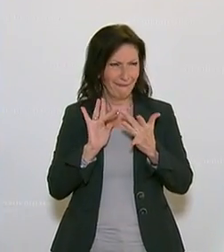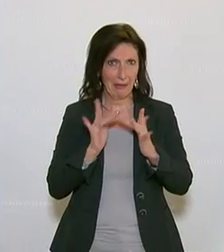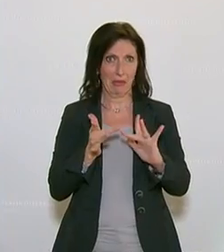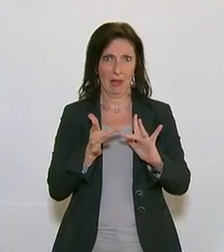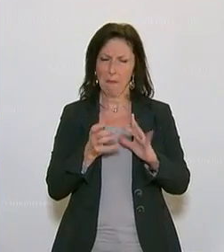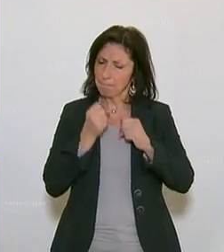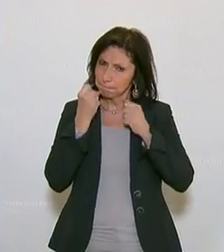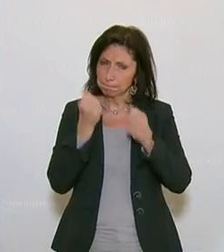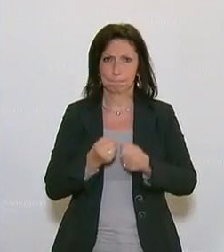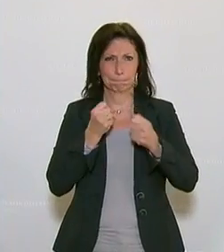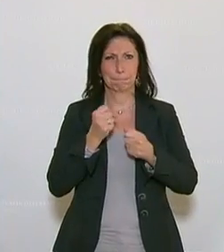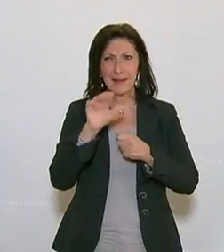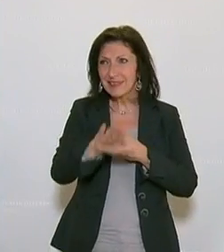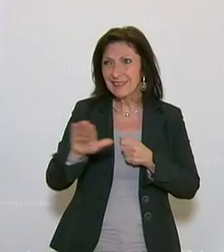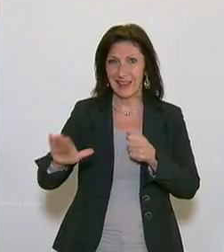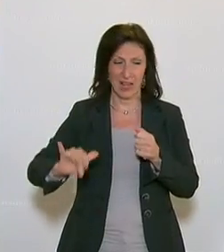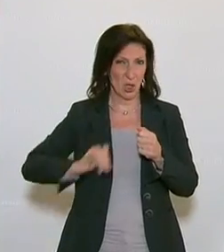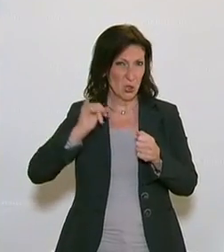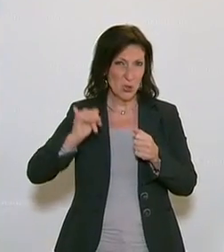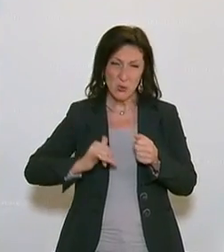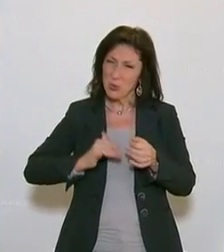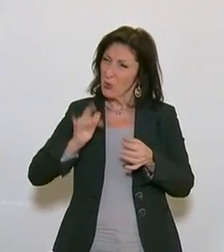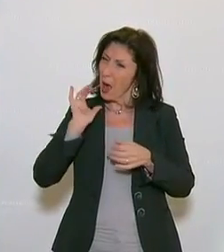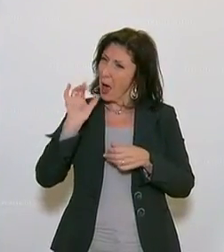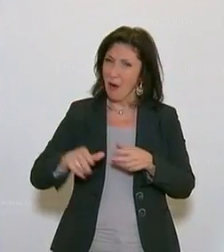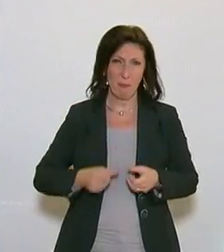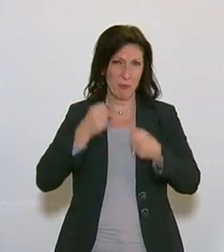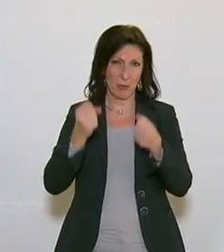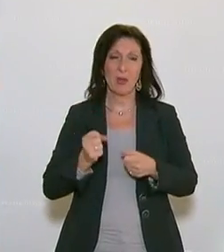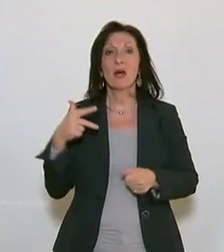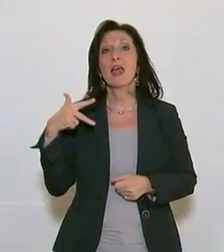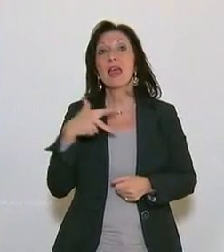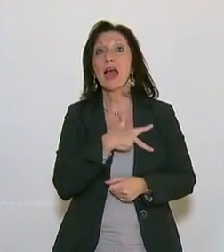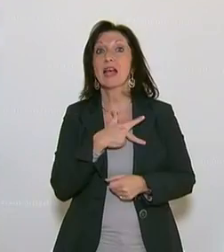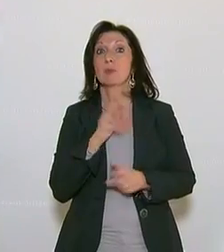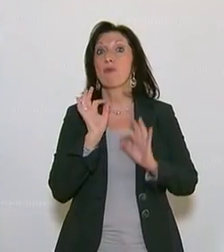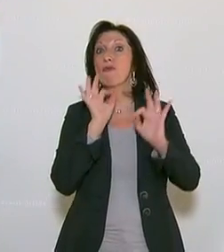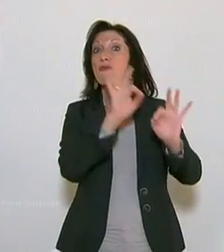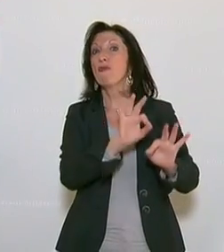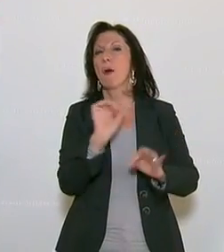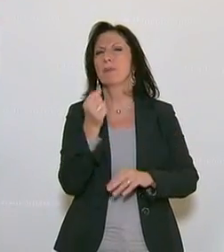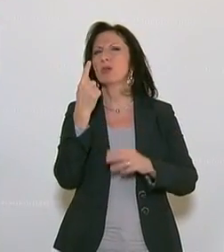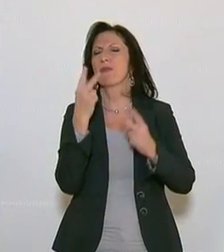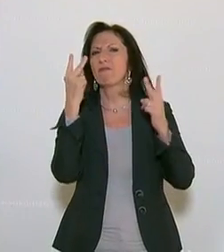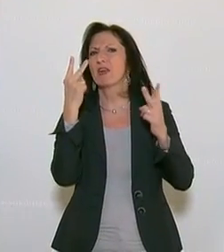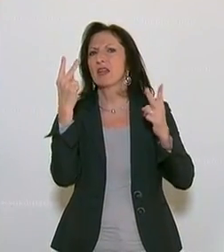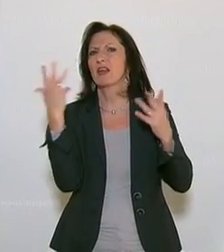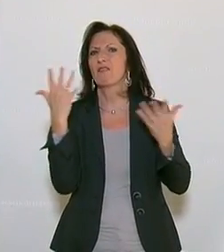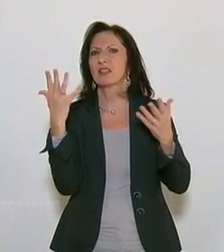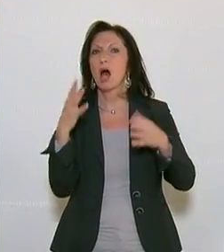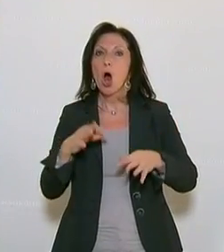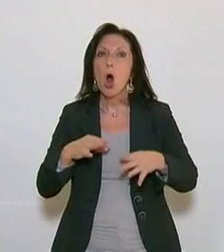von Jugendlichen und von Kindern sein. Und was der SPÖ hier besonders wichtig ist, das ist hier der